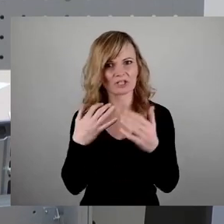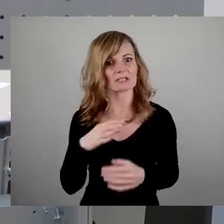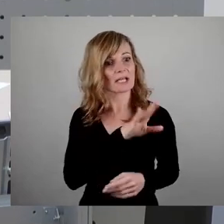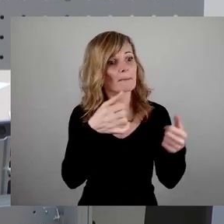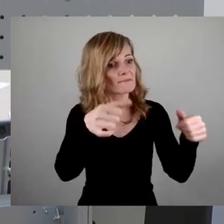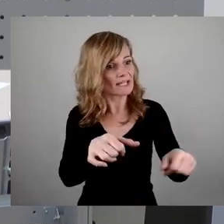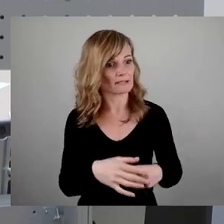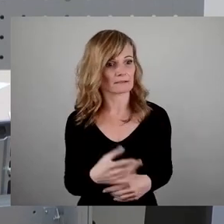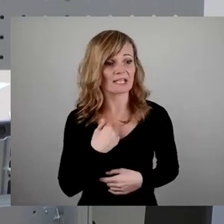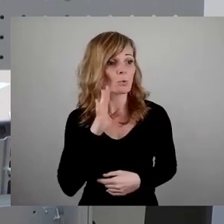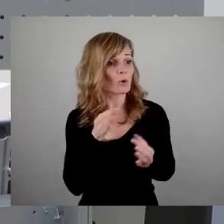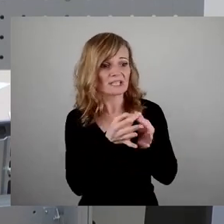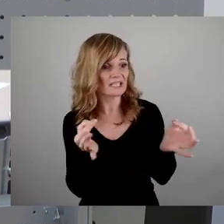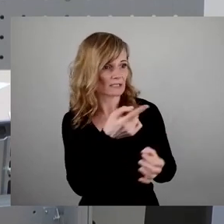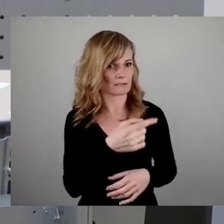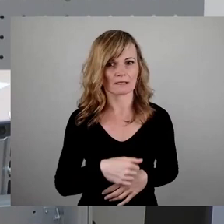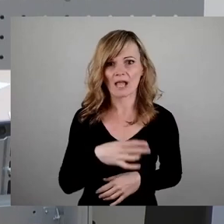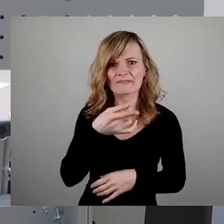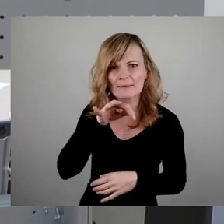nichts. Oder die FDP?